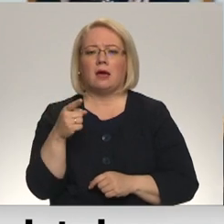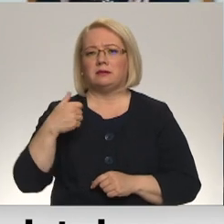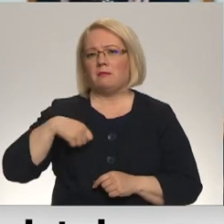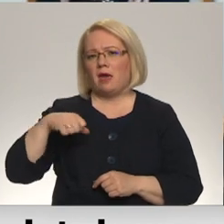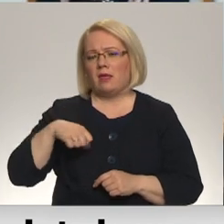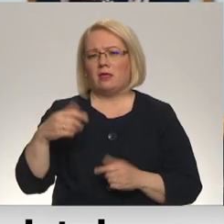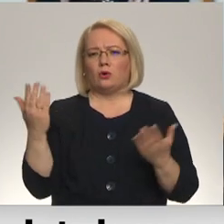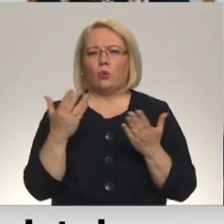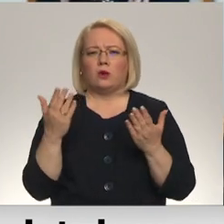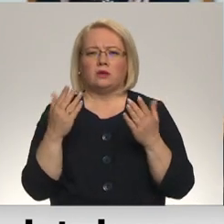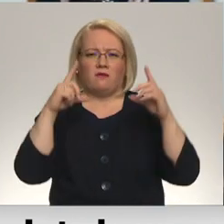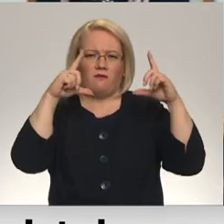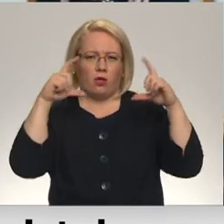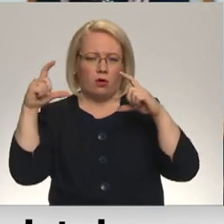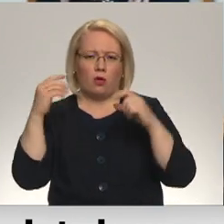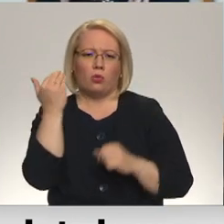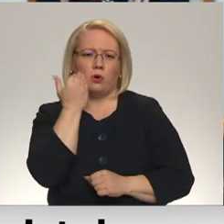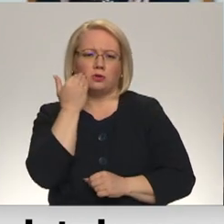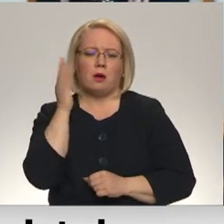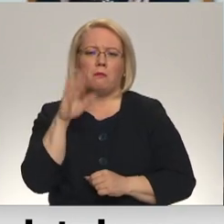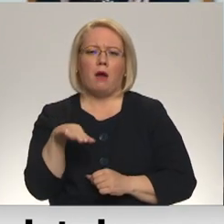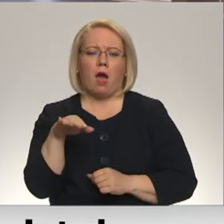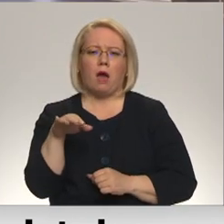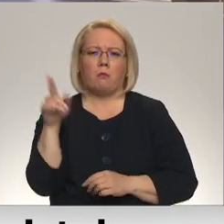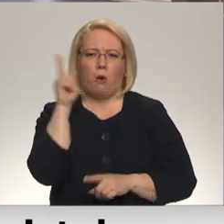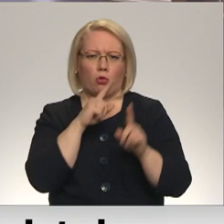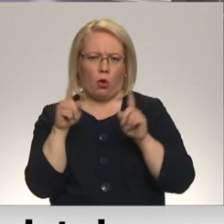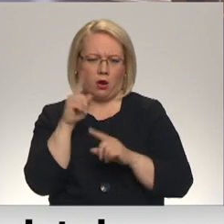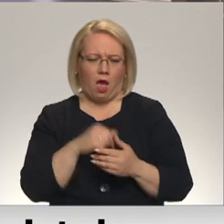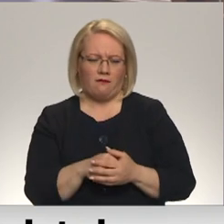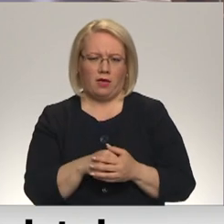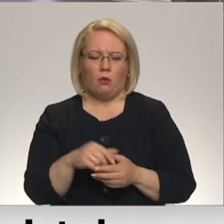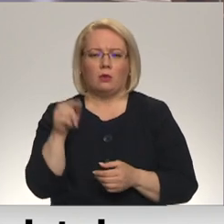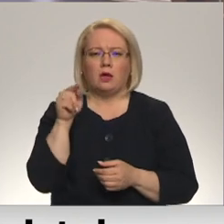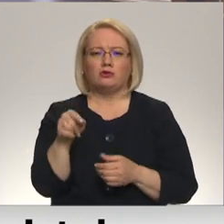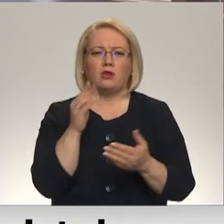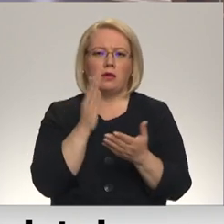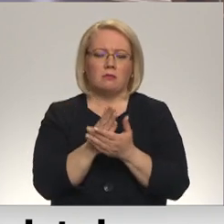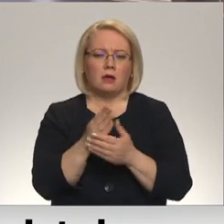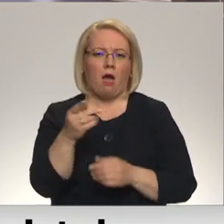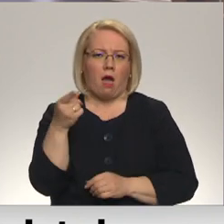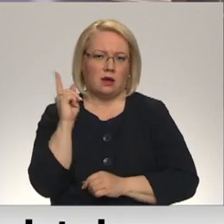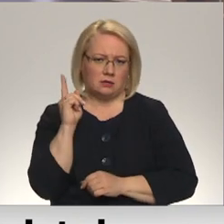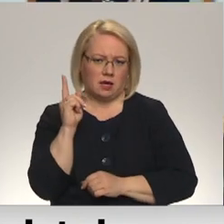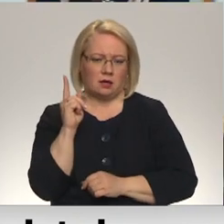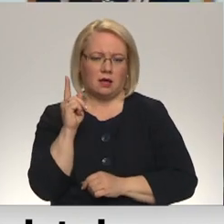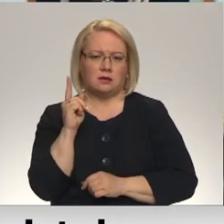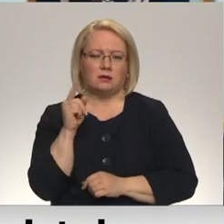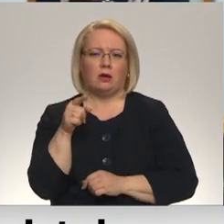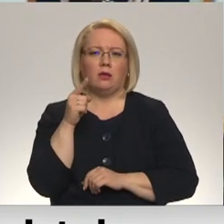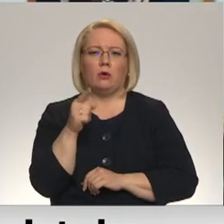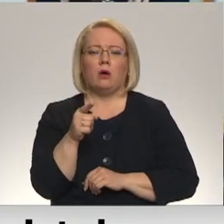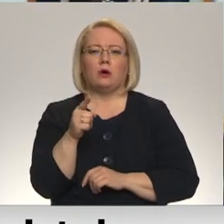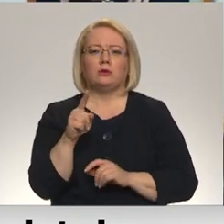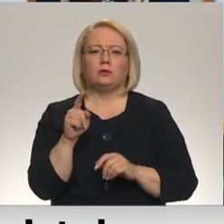jūs fotografēt, tika nusauktas par pornogrāfiju. Un šeit tika aizlīgtas. Izjos tumārs